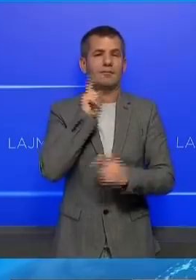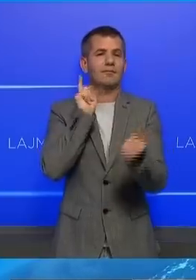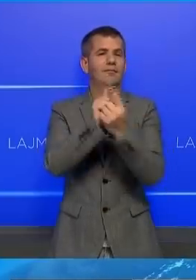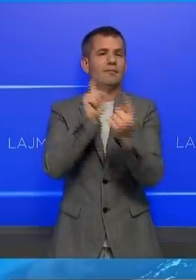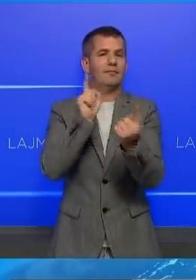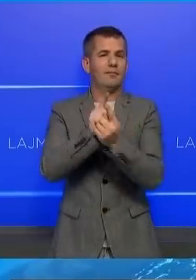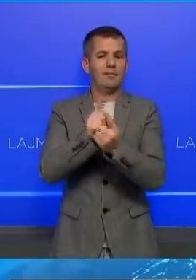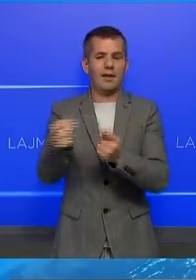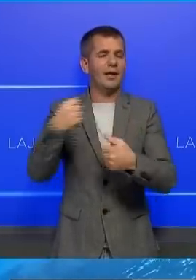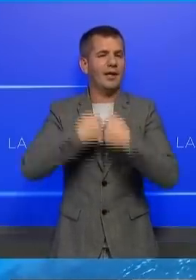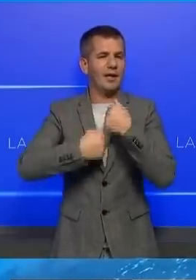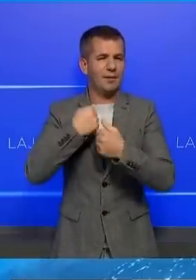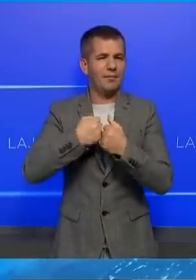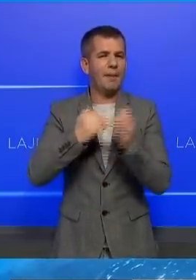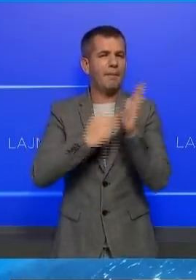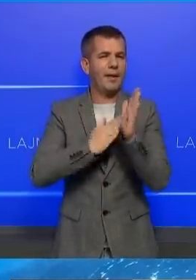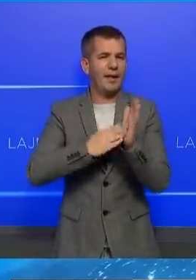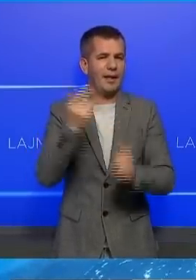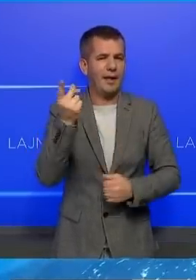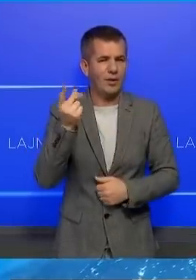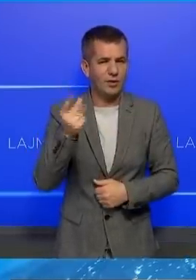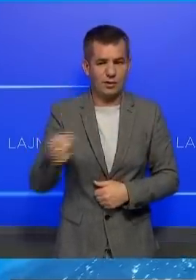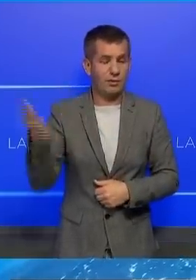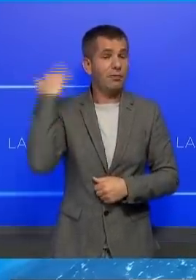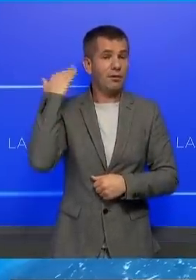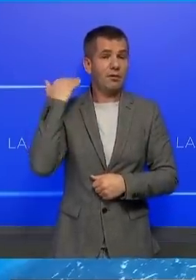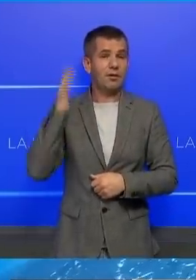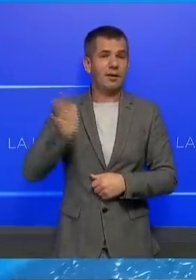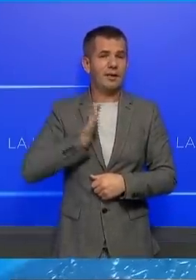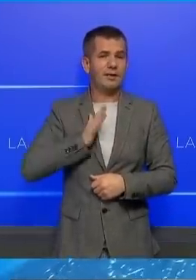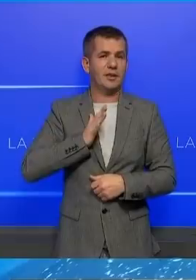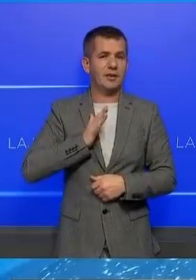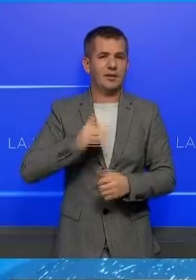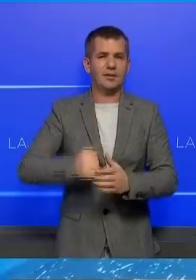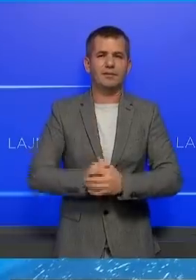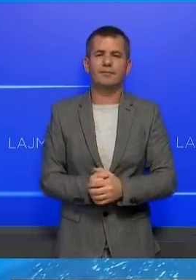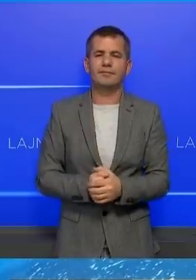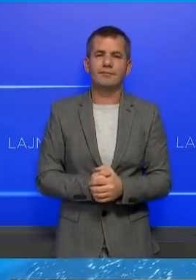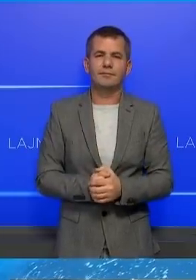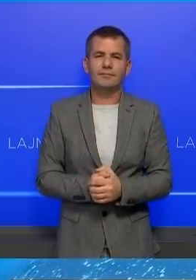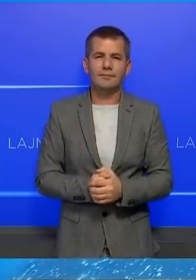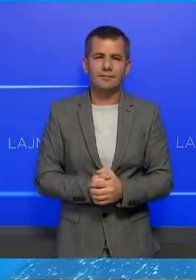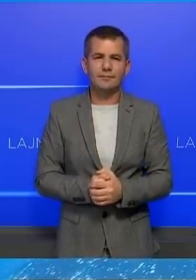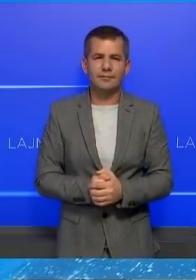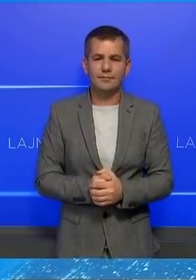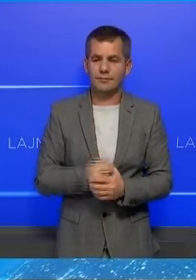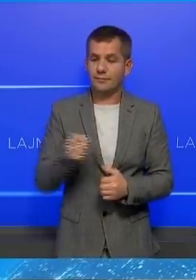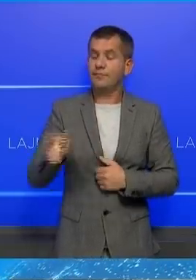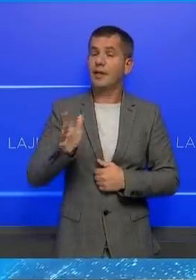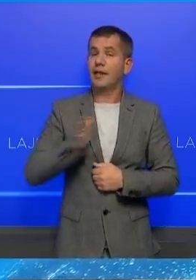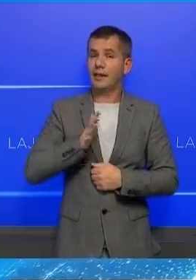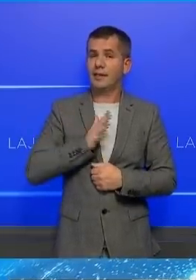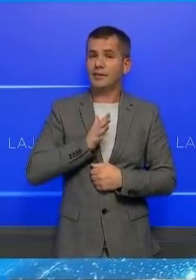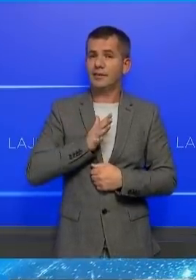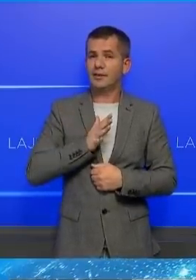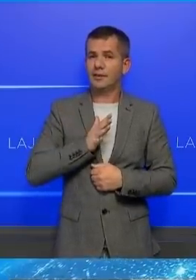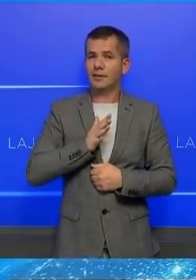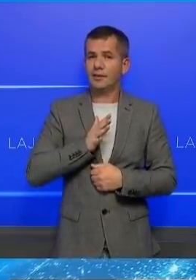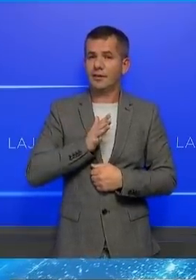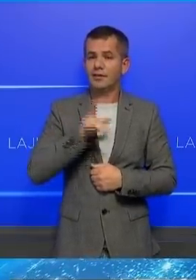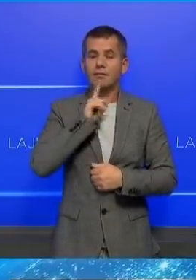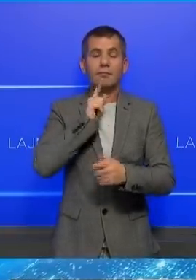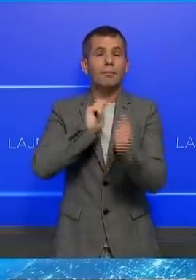kriminelin Milan Radojqish. Atëherë ka qenë veri ju i rëzikuar. Rëziku ka qenë nga